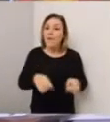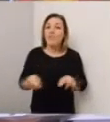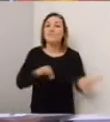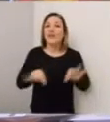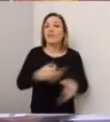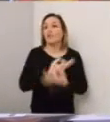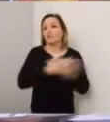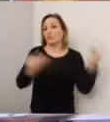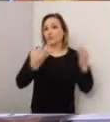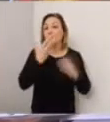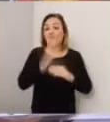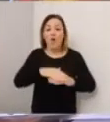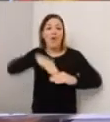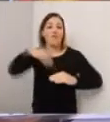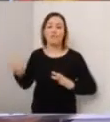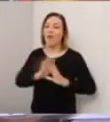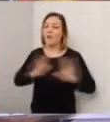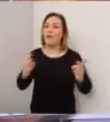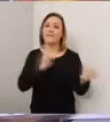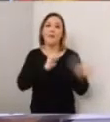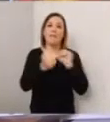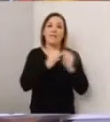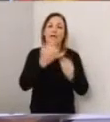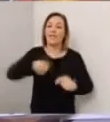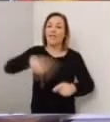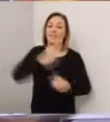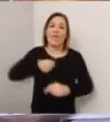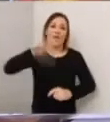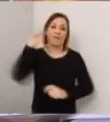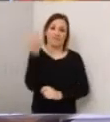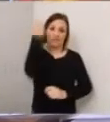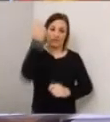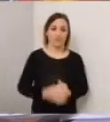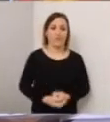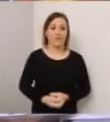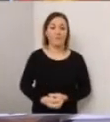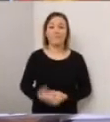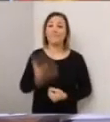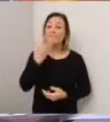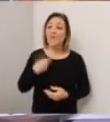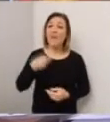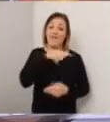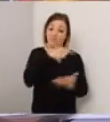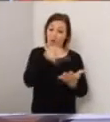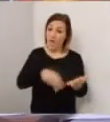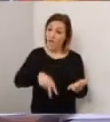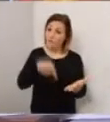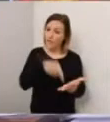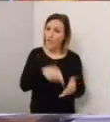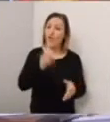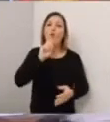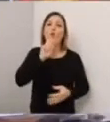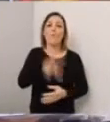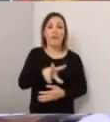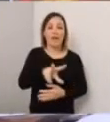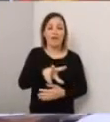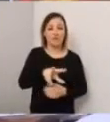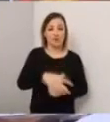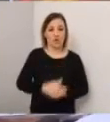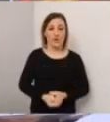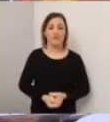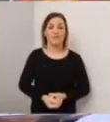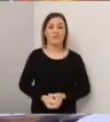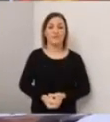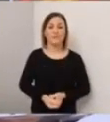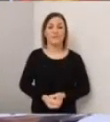strategia per uscire fuori da questa battaglia vittoriosa. Volevo leggere una comunicazione